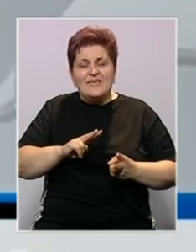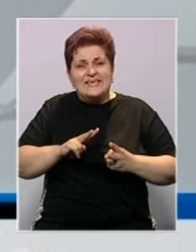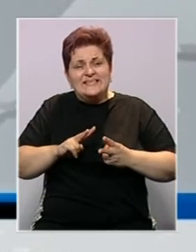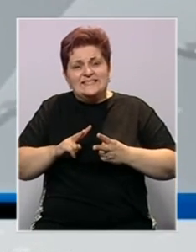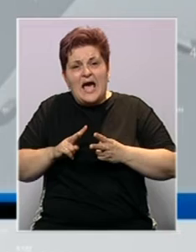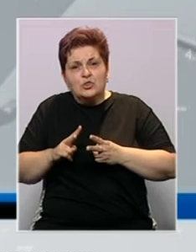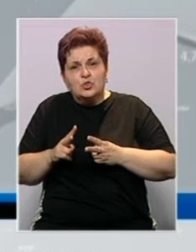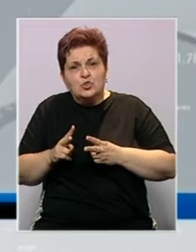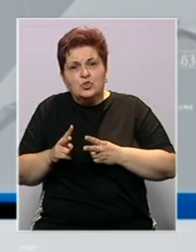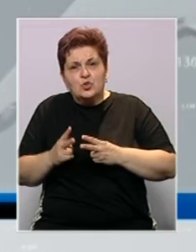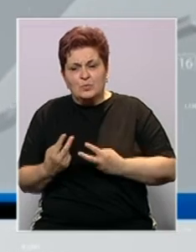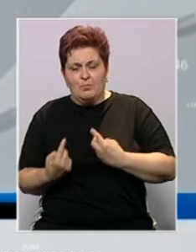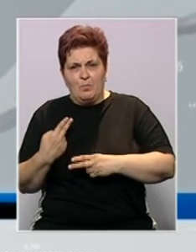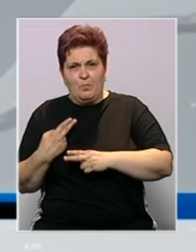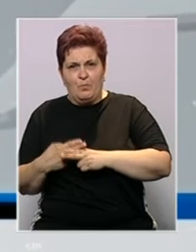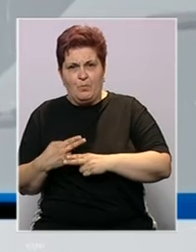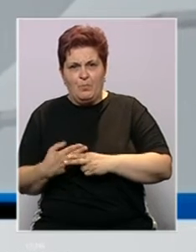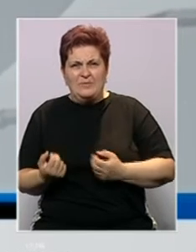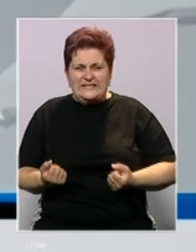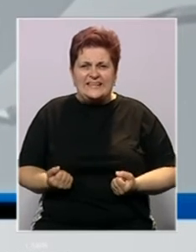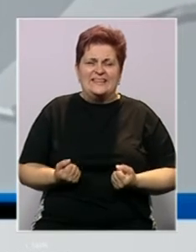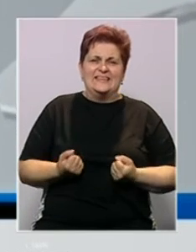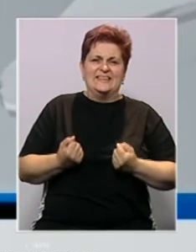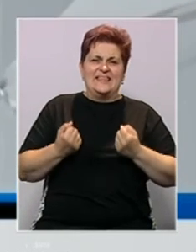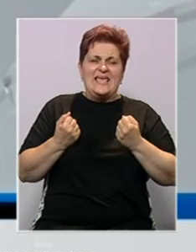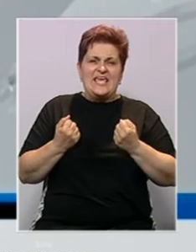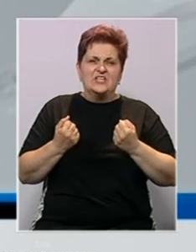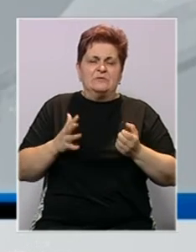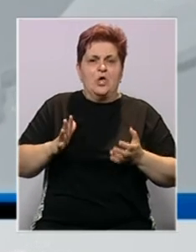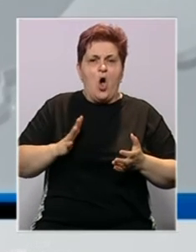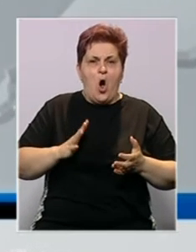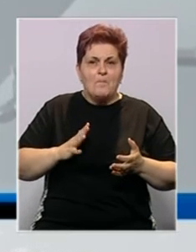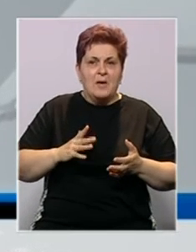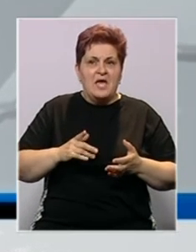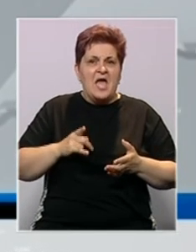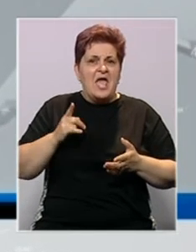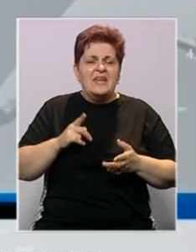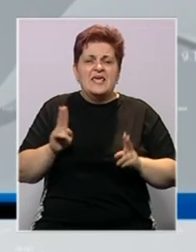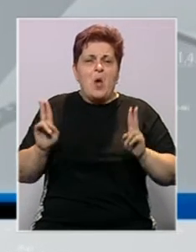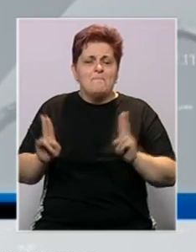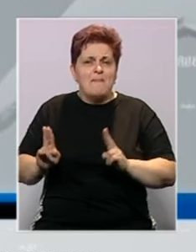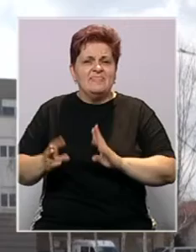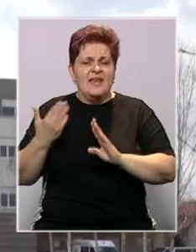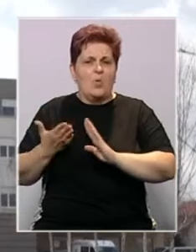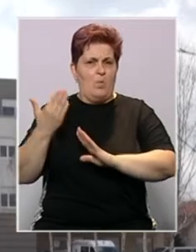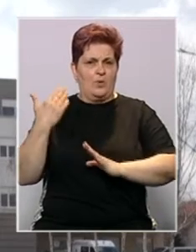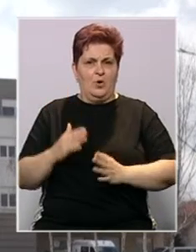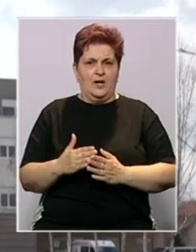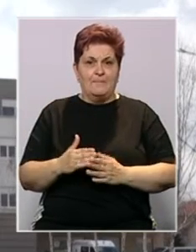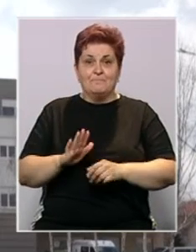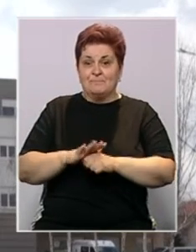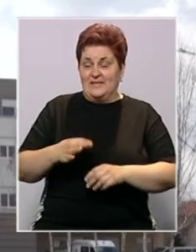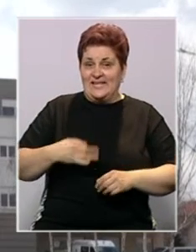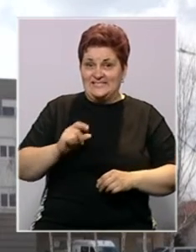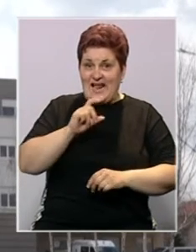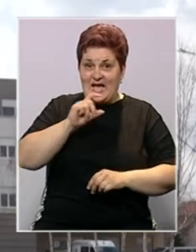kliničkim slikama, teškim i kritičnim, njih je puno manje nego prosimljava. Pritisak